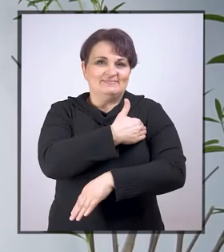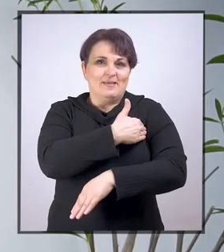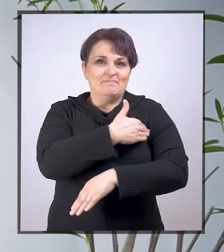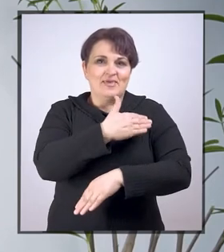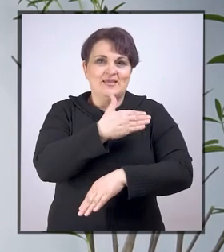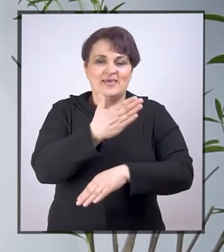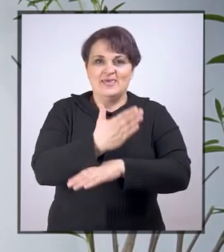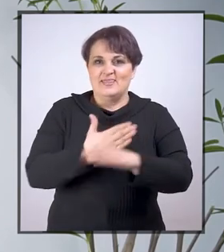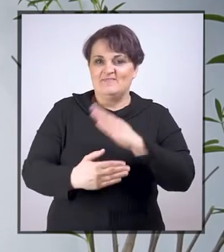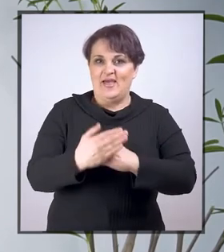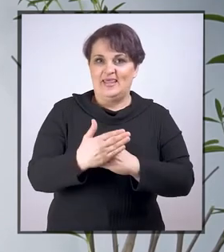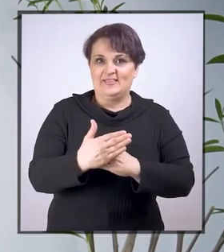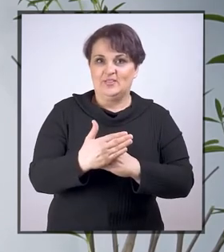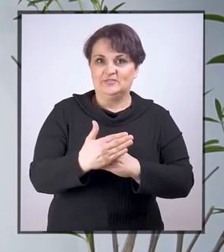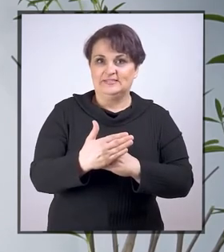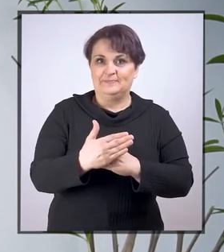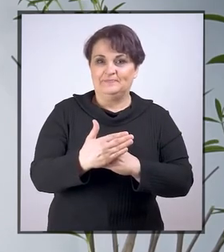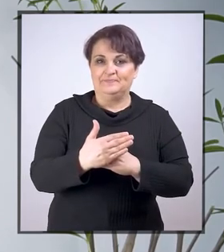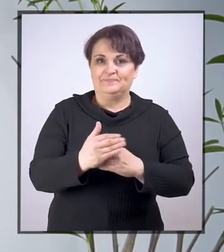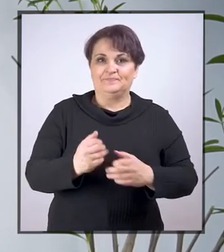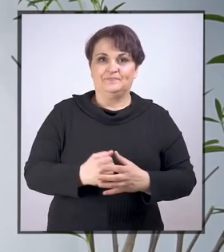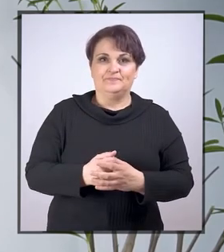manji je stepen invalidnosti.